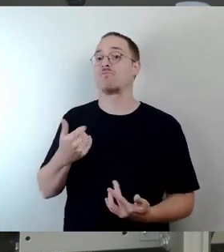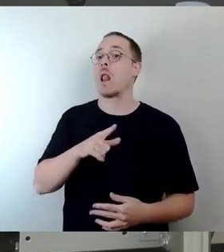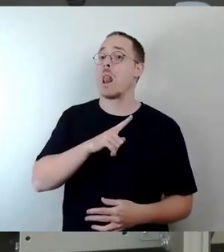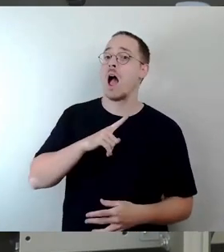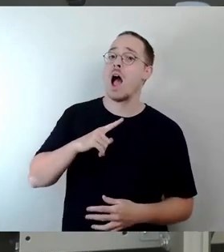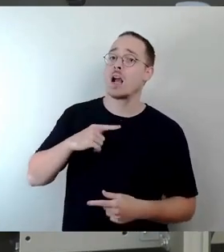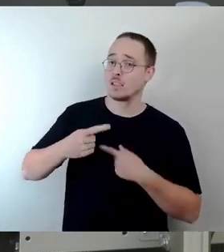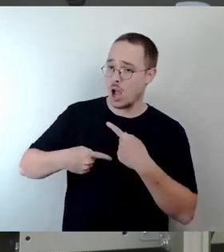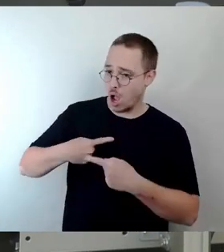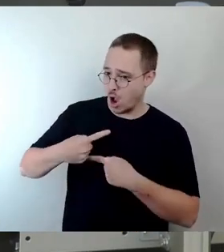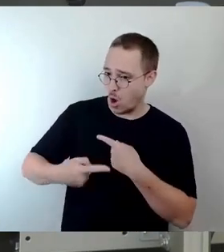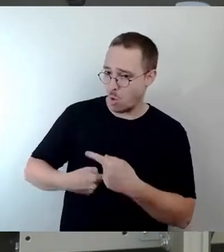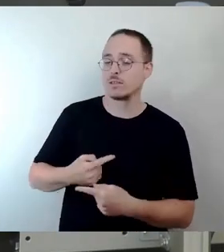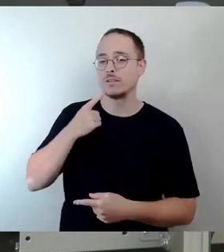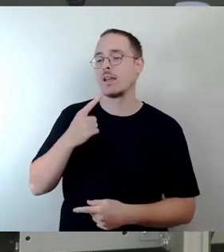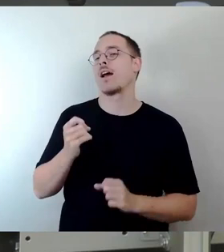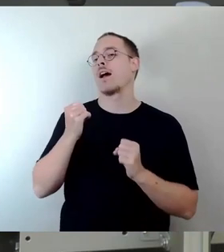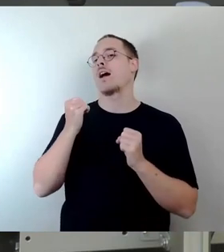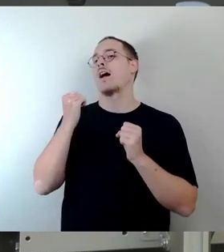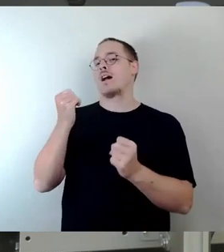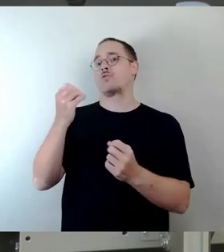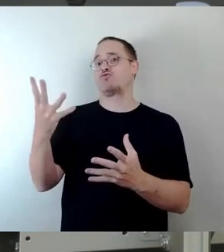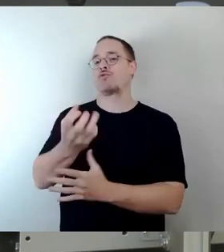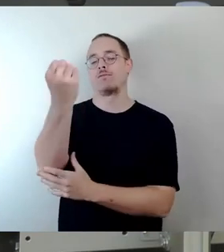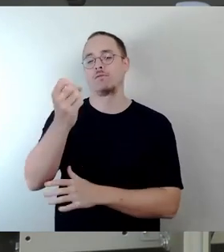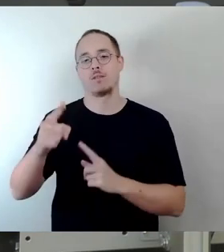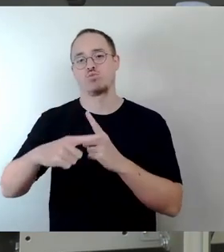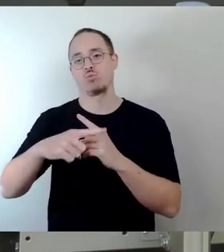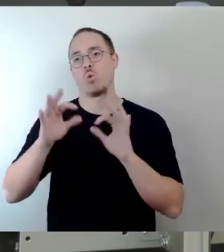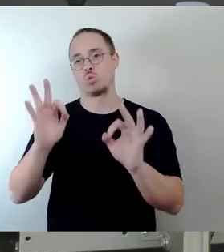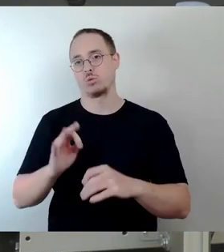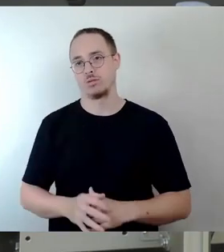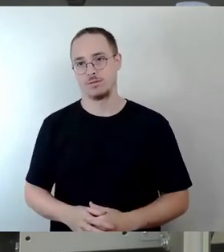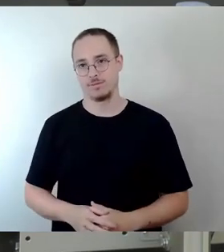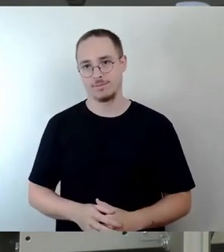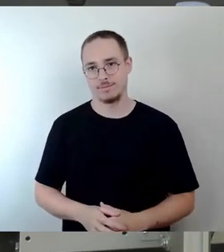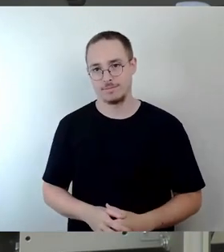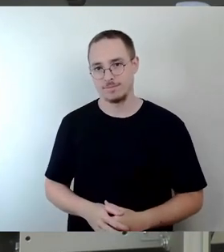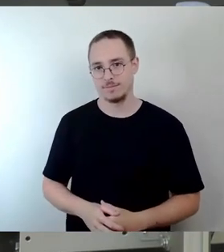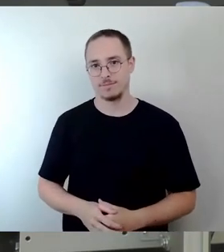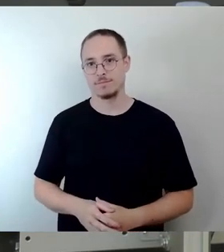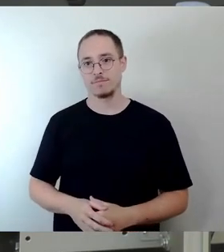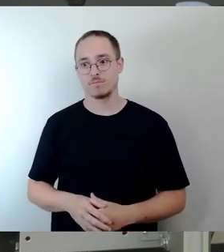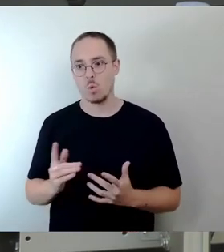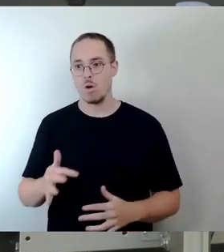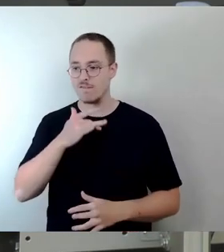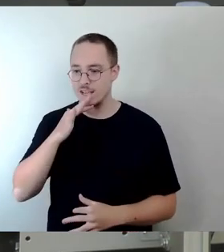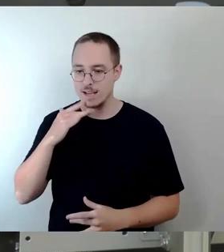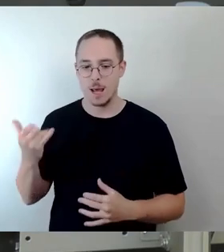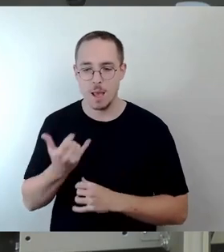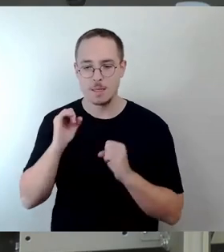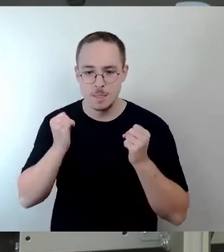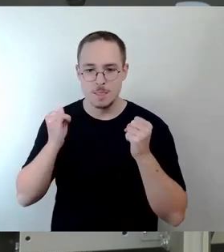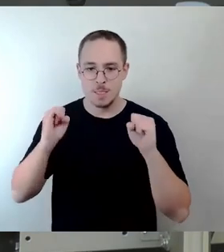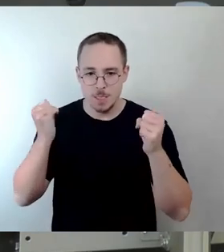lange Erfahrung beruht. Die daran beschriebene Erfahrung ist, dass sich nach langem, beharrlichen Bemühen in aller Regel